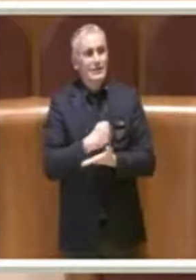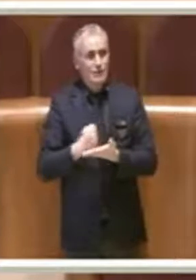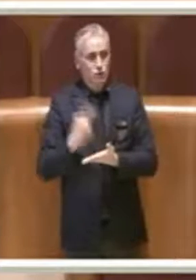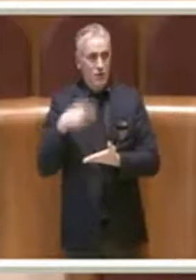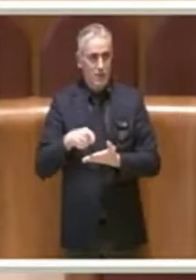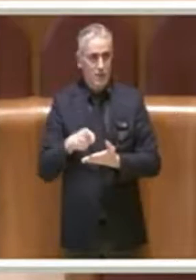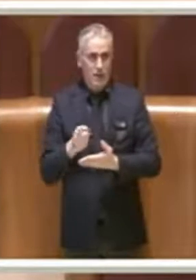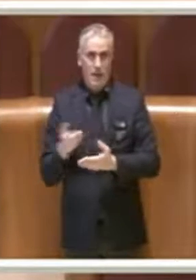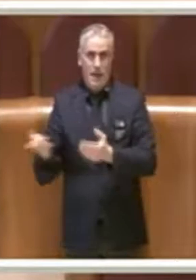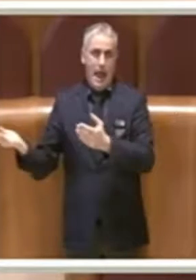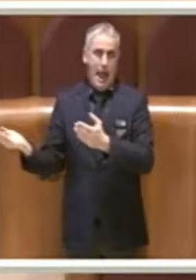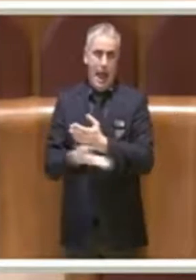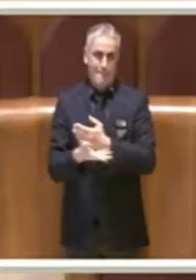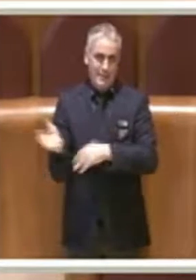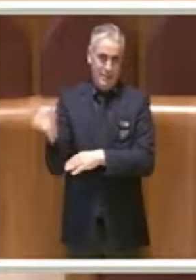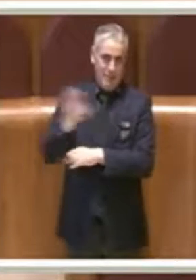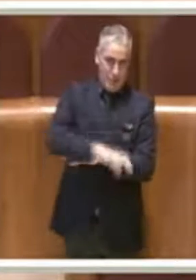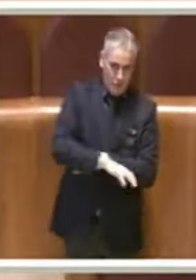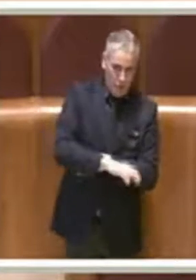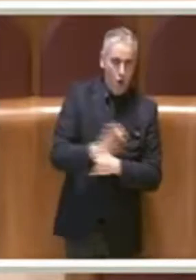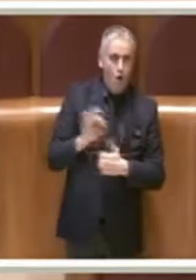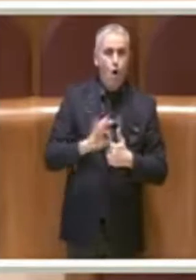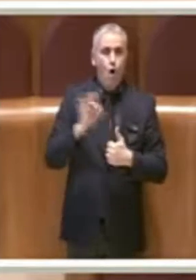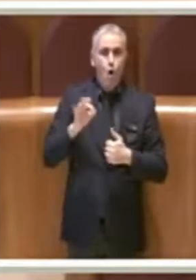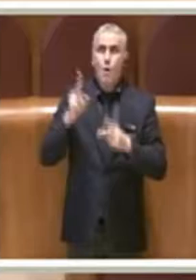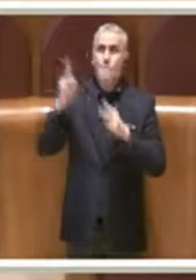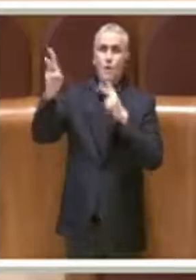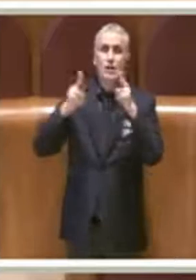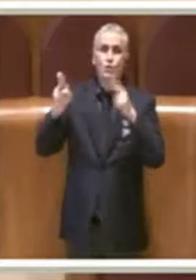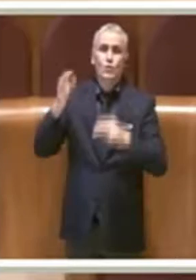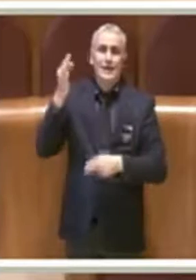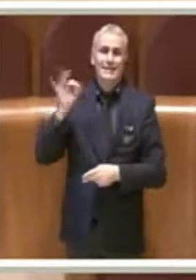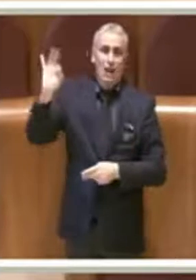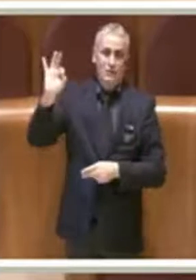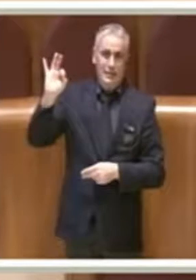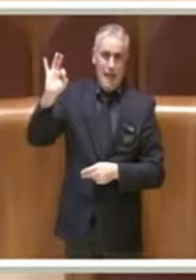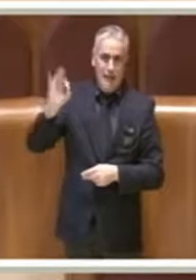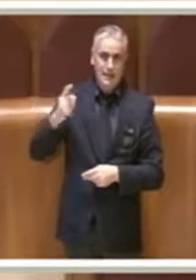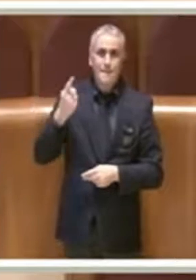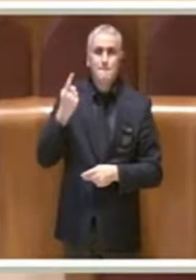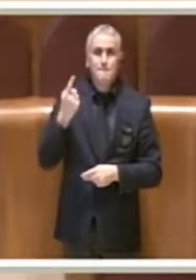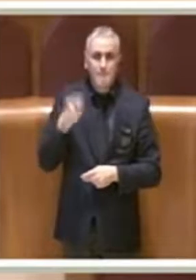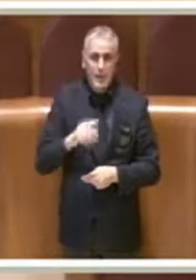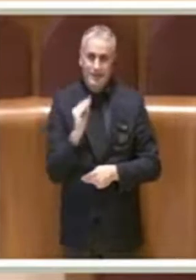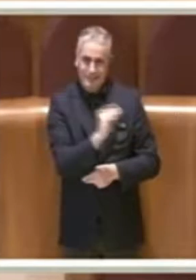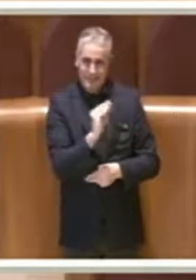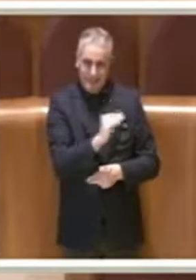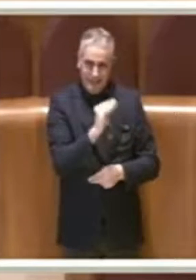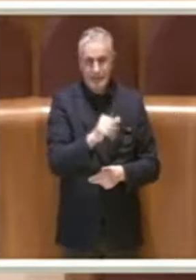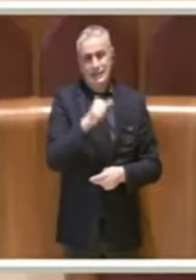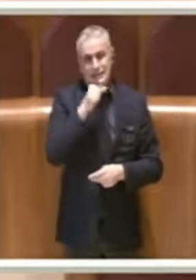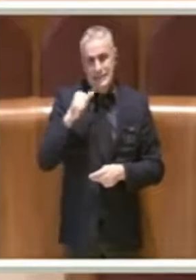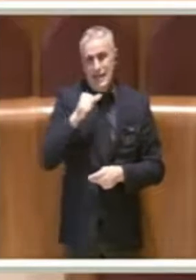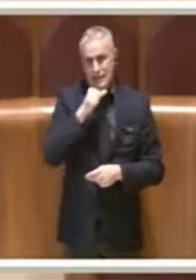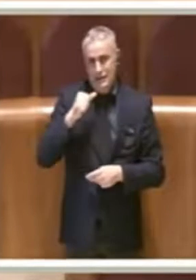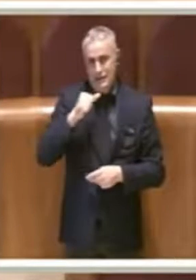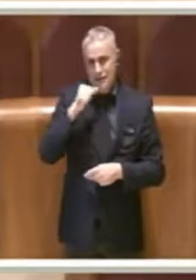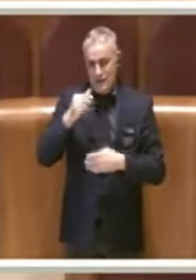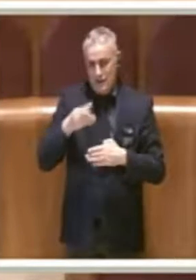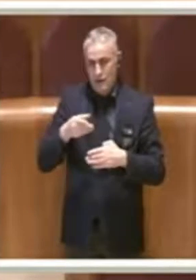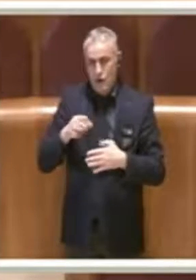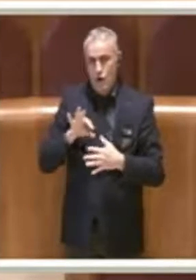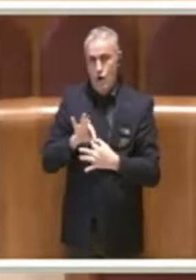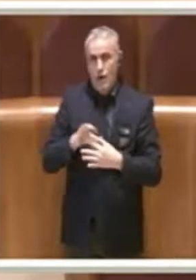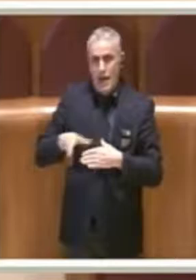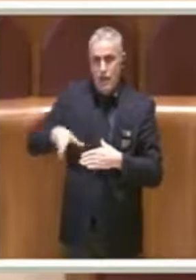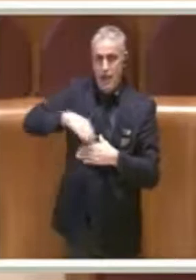votatura straordinaria da effettuare secondo le prescrizioni tecniche di cui all'allegato 9